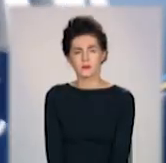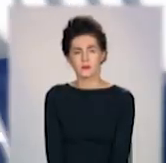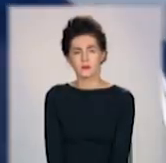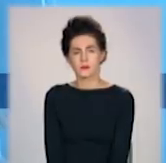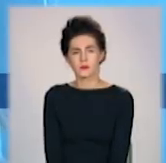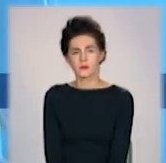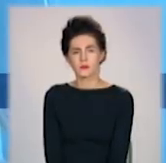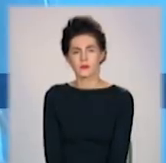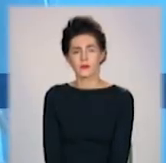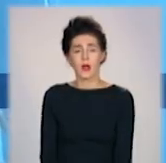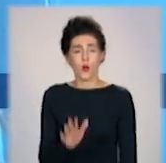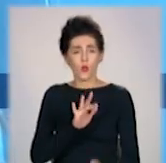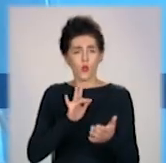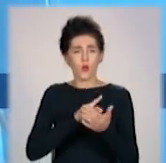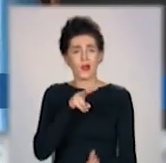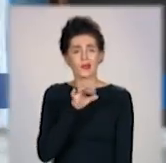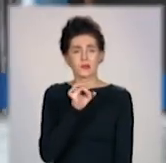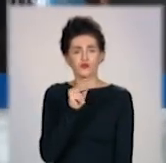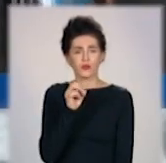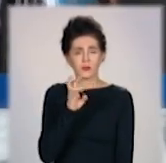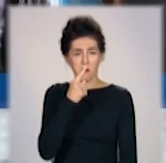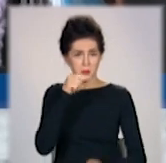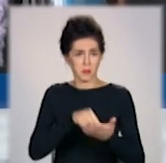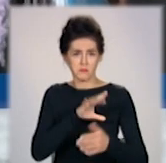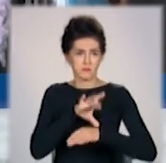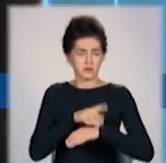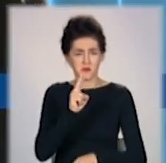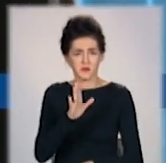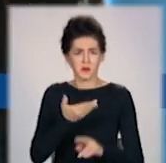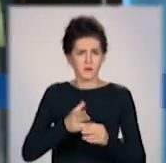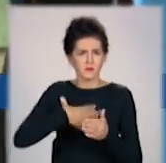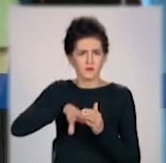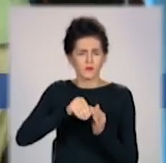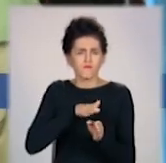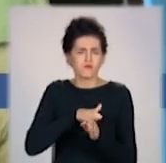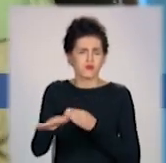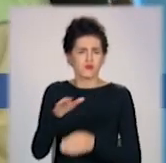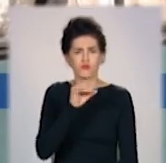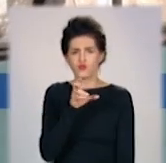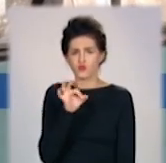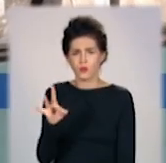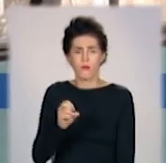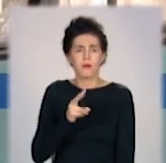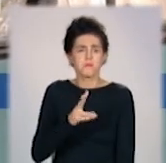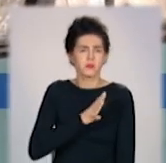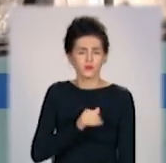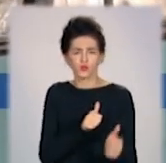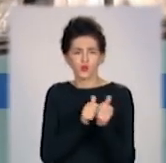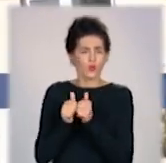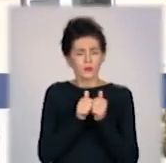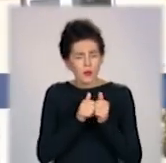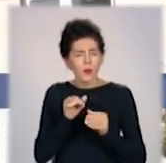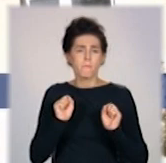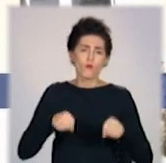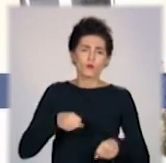У Лисичанську випадково виявили квартиру вщент набиту сміттям. Як бути сусідами? Чи